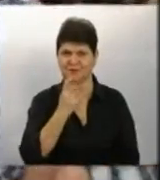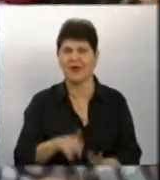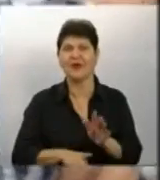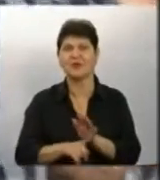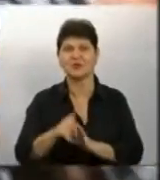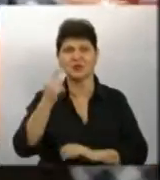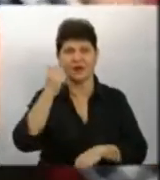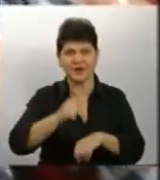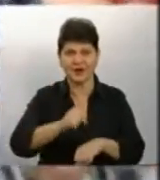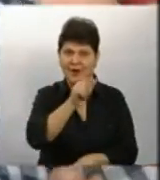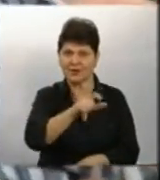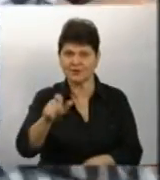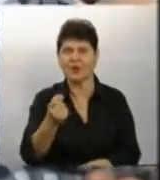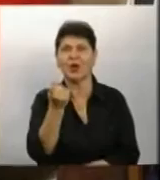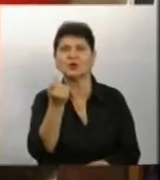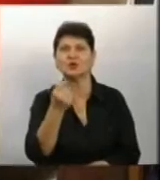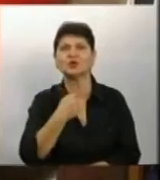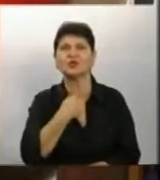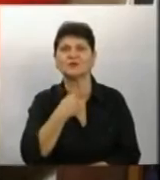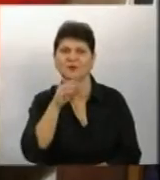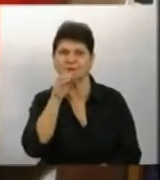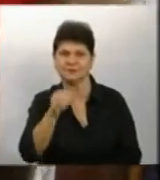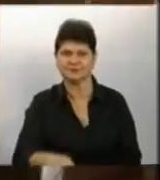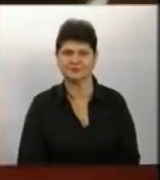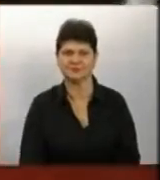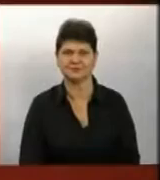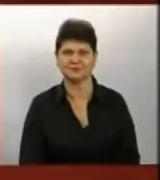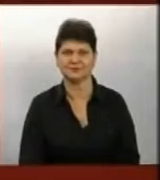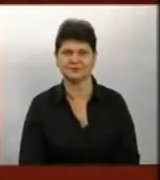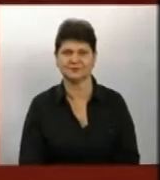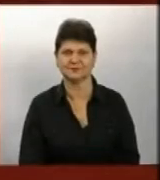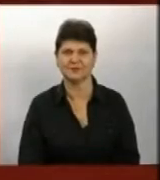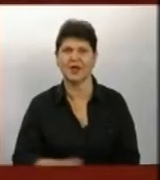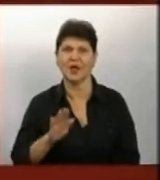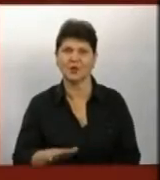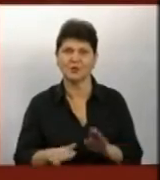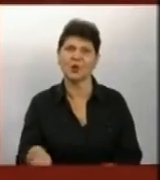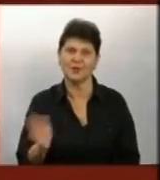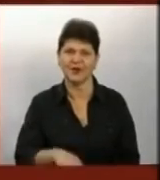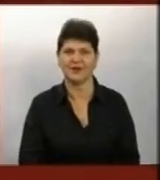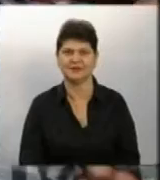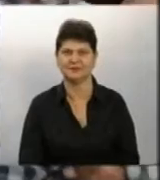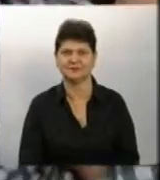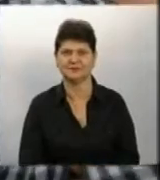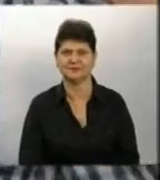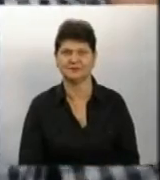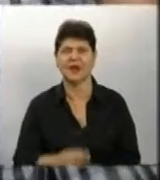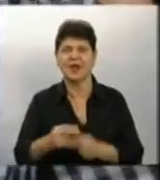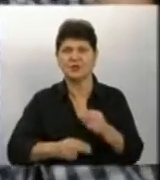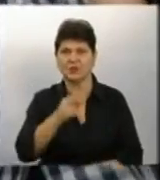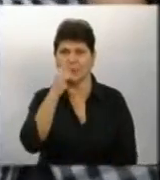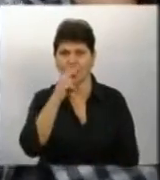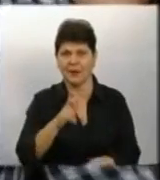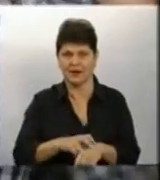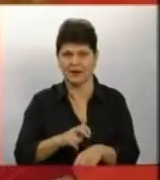реагувати на людей, потрохи вимовляє звуки «Топ-топ, давай, добре, засипівся, давай» Через помилку